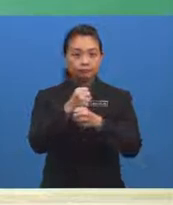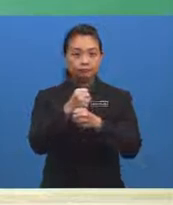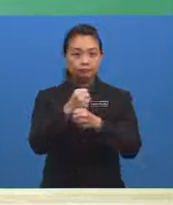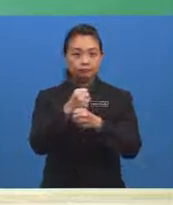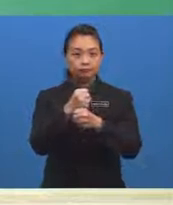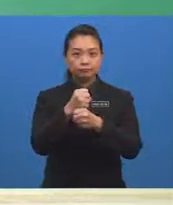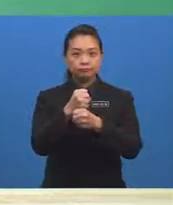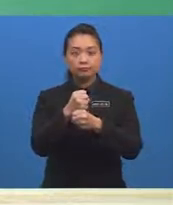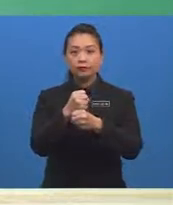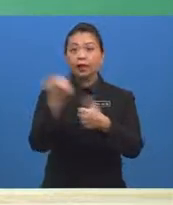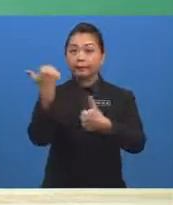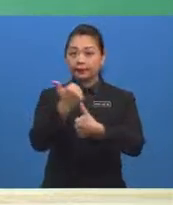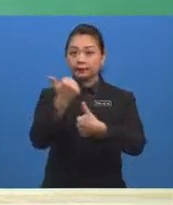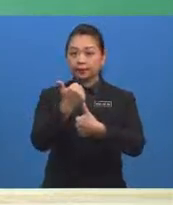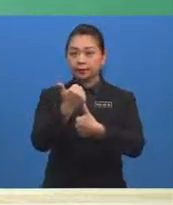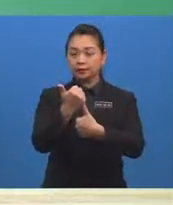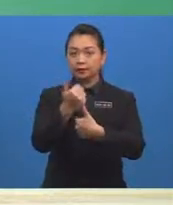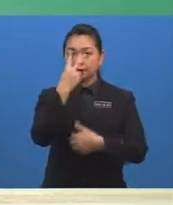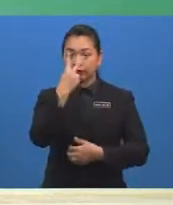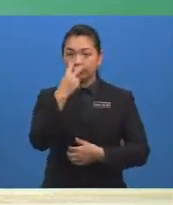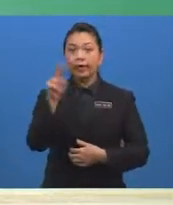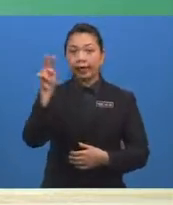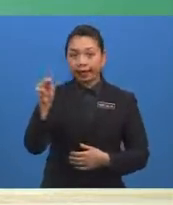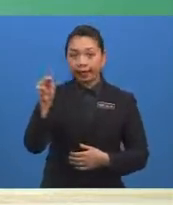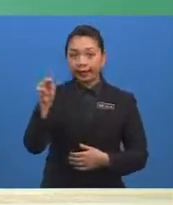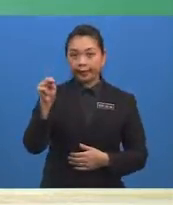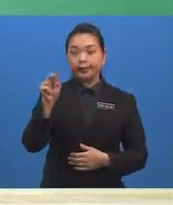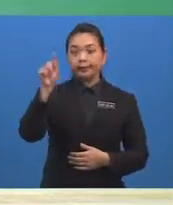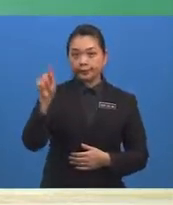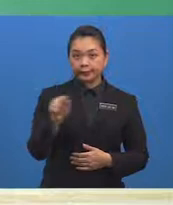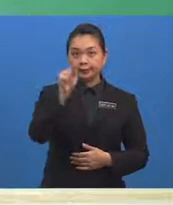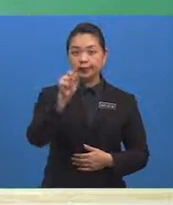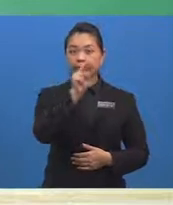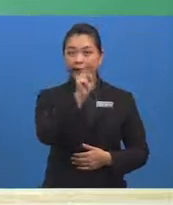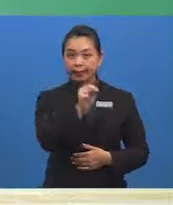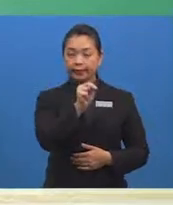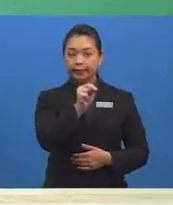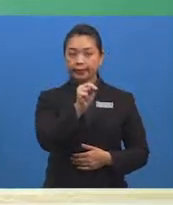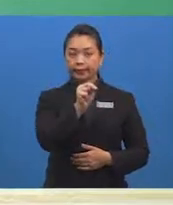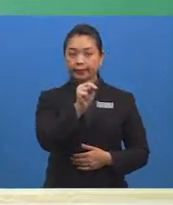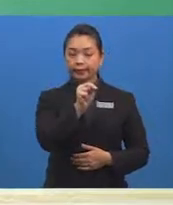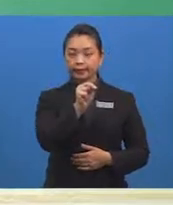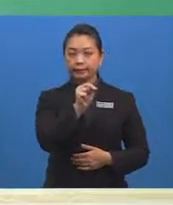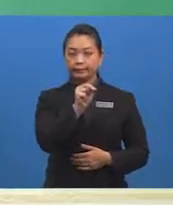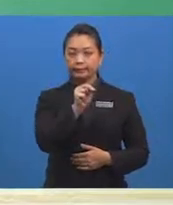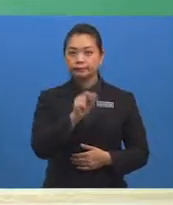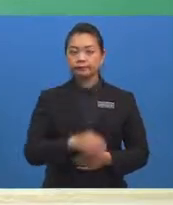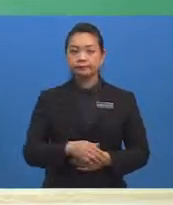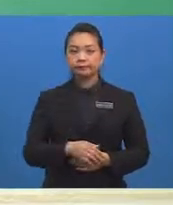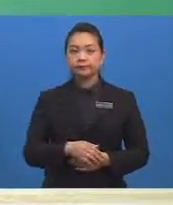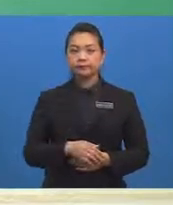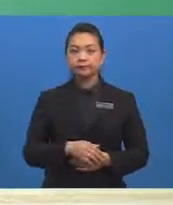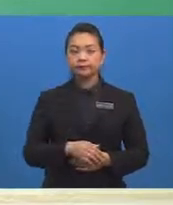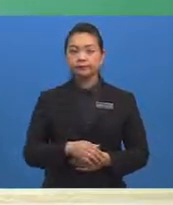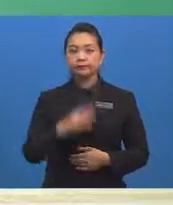Pertama, M kesatuan N yang terdiri daripada pakej B, B